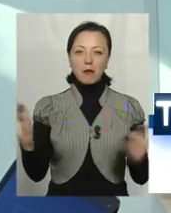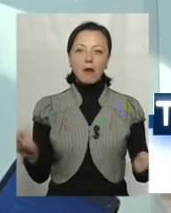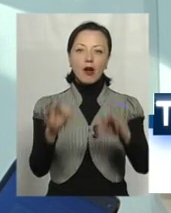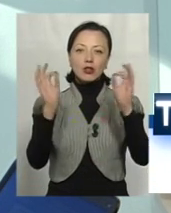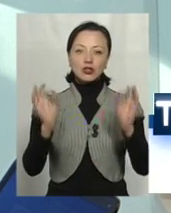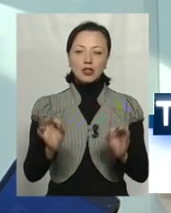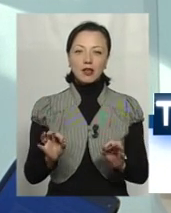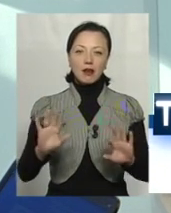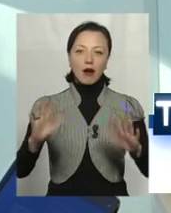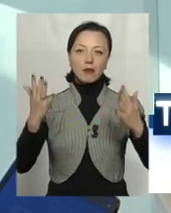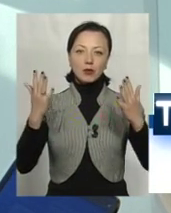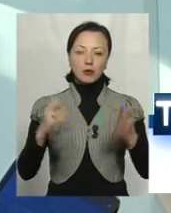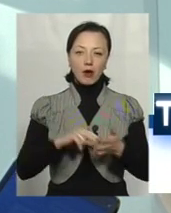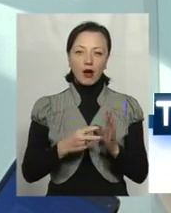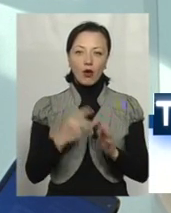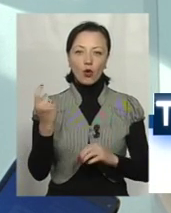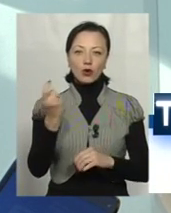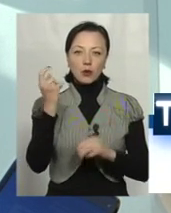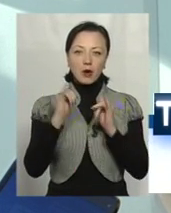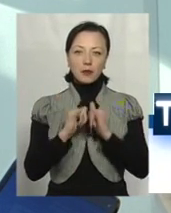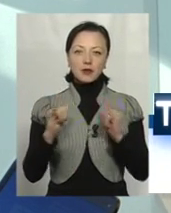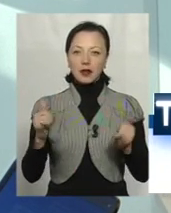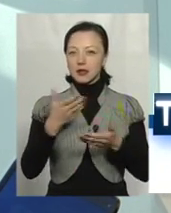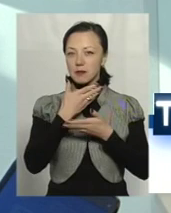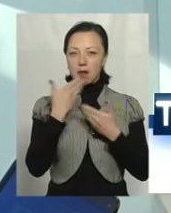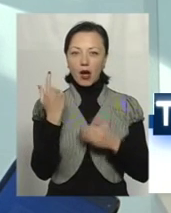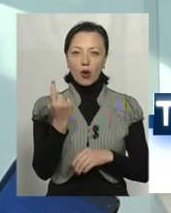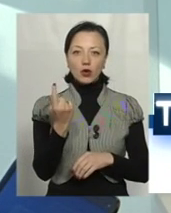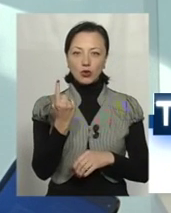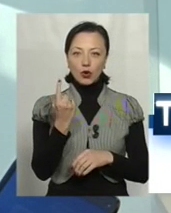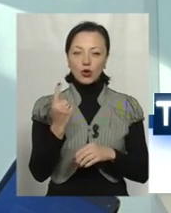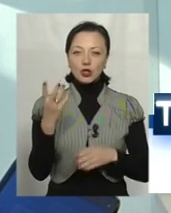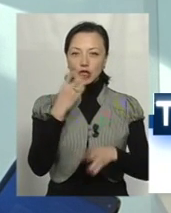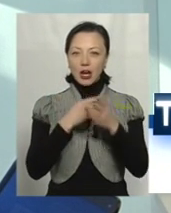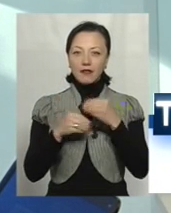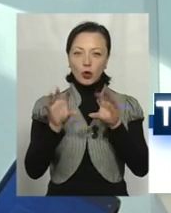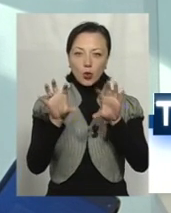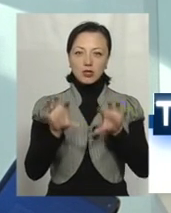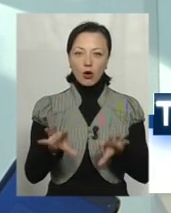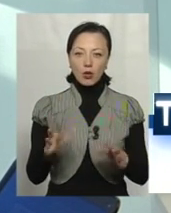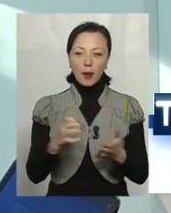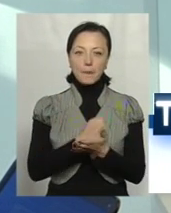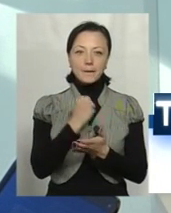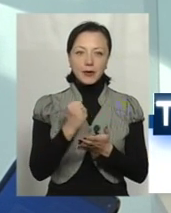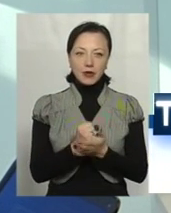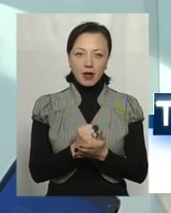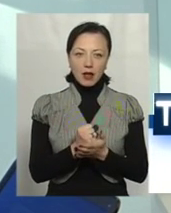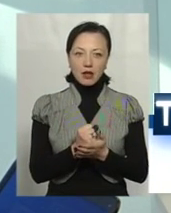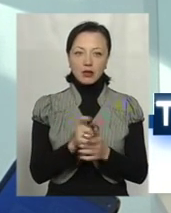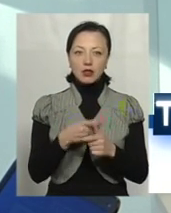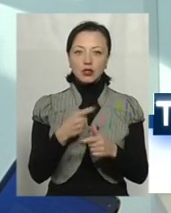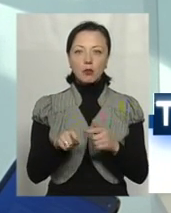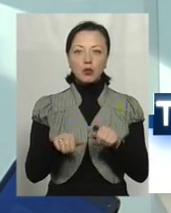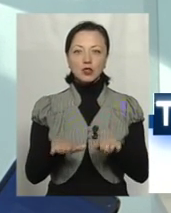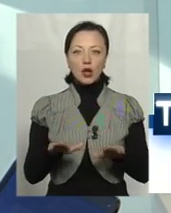махнули і раптом економіка процвітаюча. Немає одного чарівного закону, який би ми прийняли, так, чи постанови